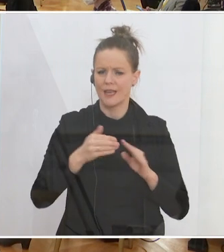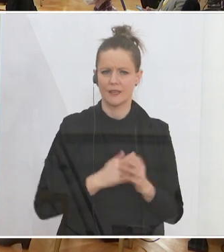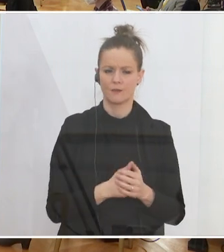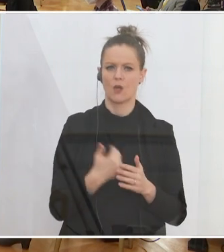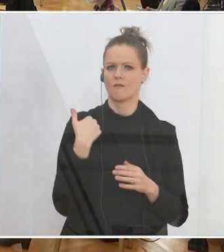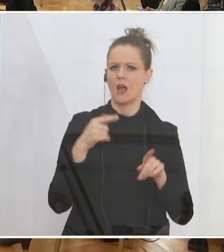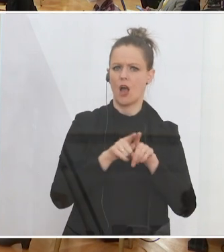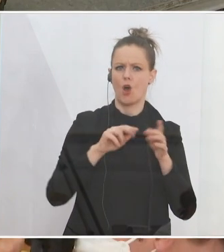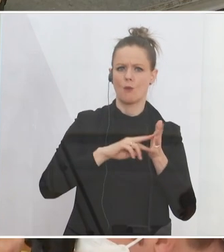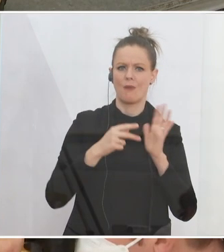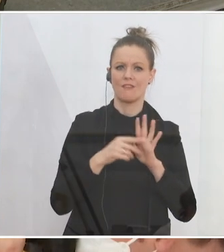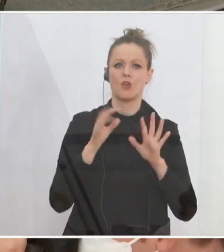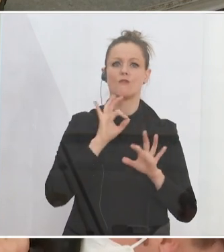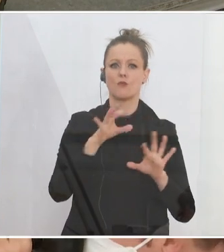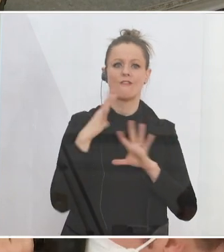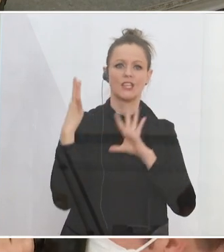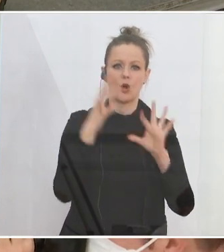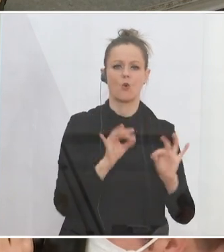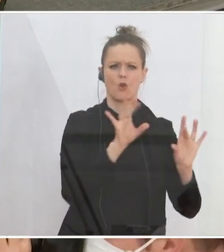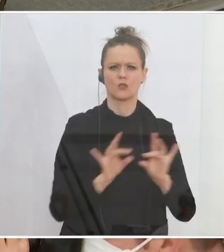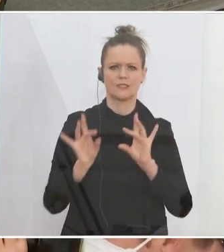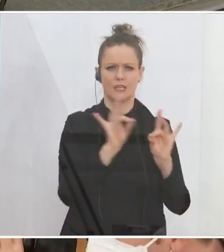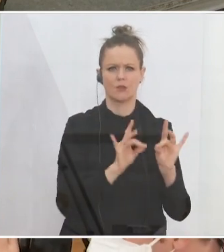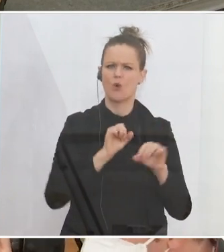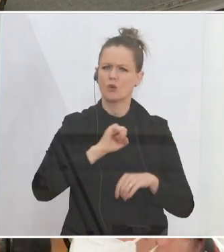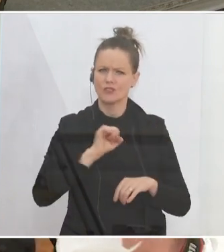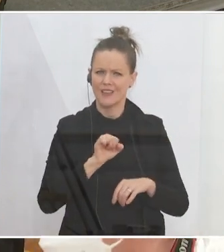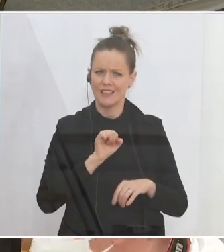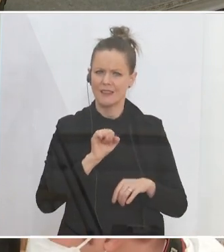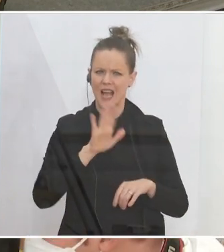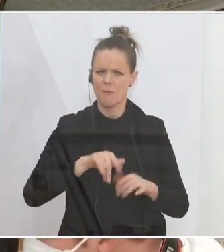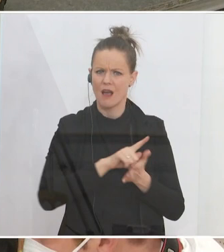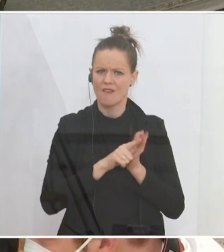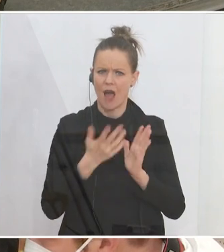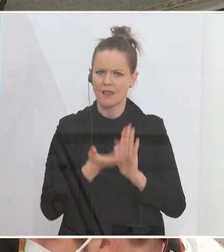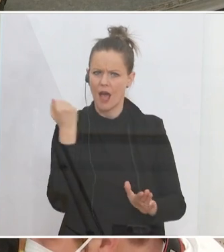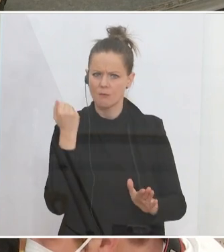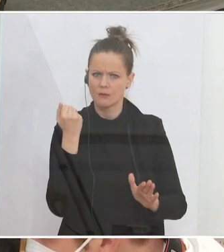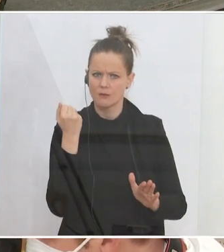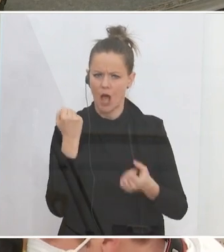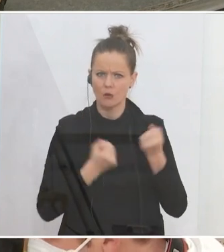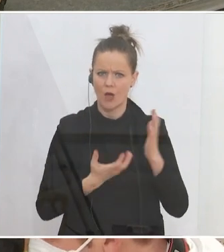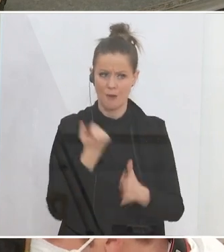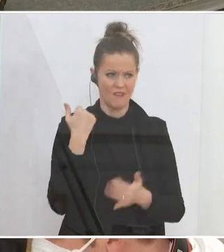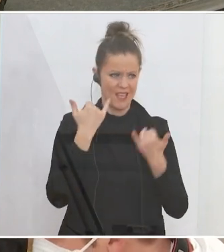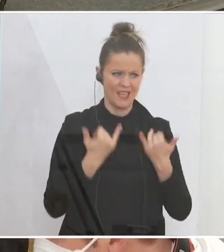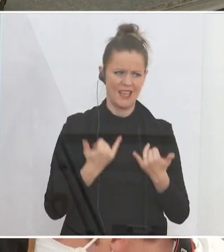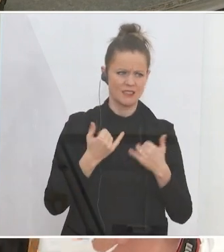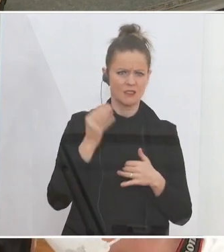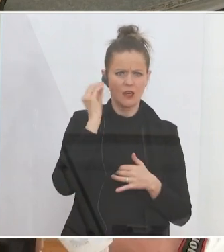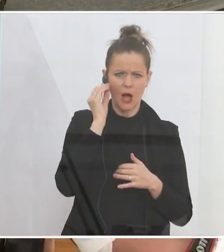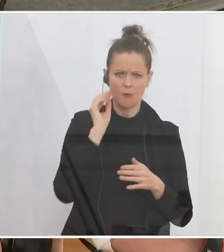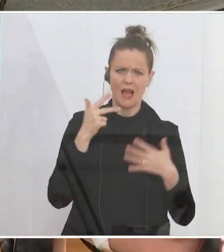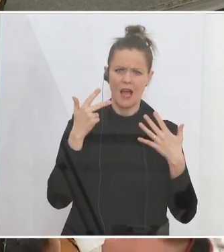geheißen für Wiederholungstäter und ab welchen Geschwindigkeiten wird das in Kraft treten? Weil so wie das ja jetzt angedacht ist, sind es glaube ich 80